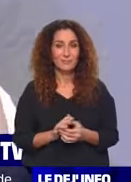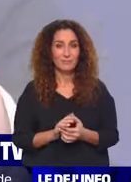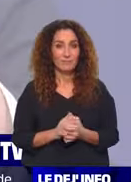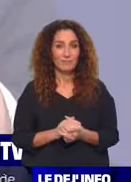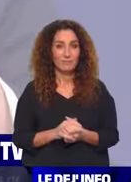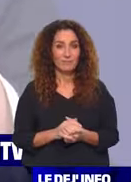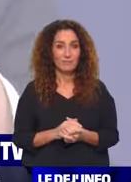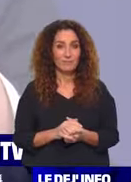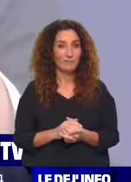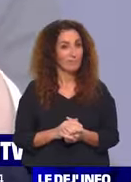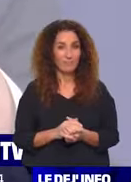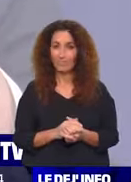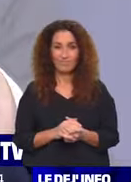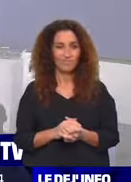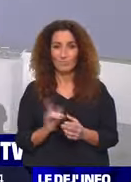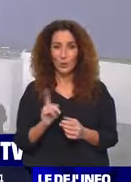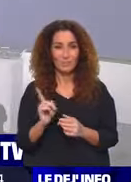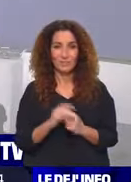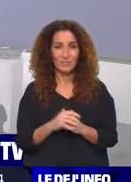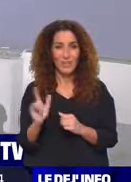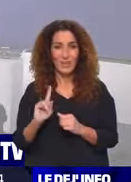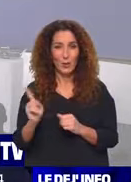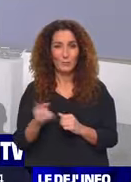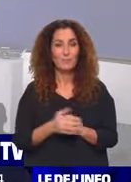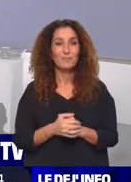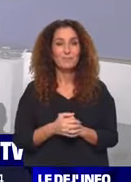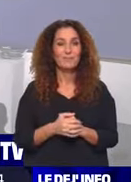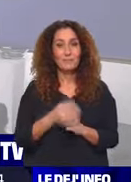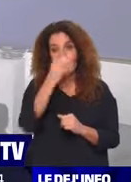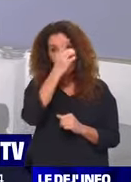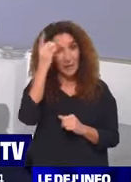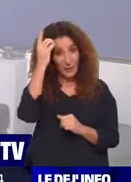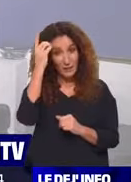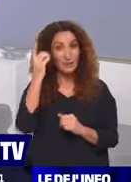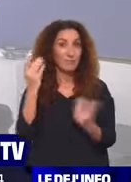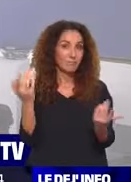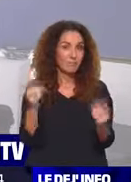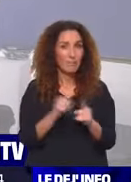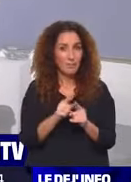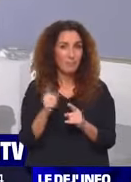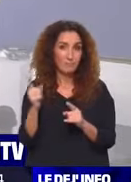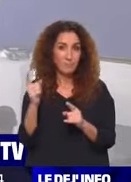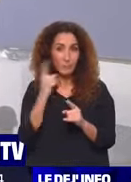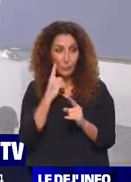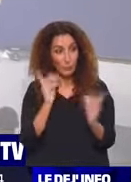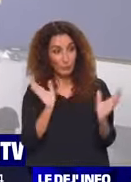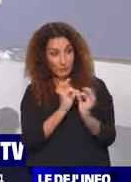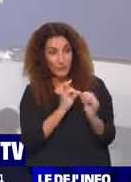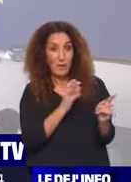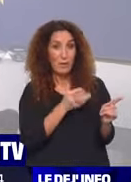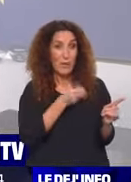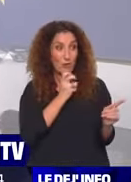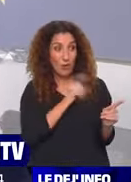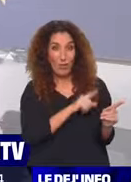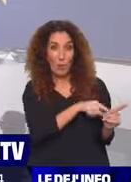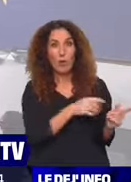Real Madrid. Non. c'est pas Lille. Benfica. Et donc le Real Madrid ne sera pas non plus pour le PSG. C'est une bonne nouvelle pour